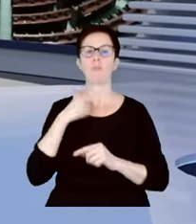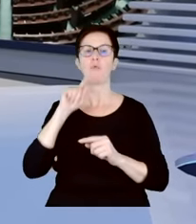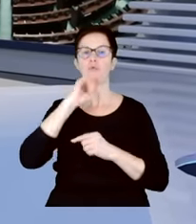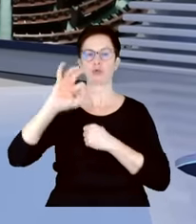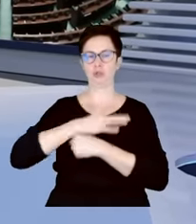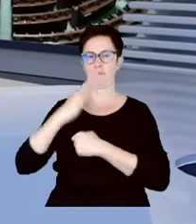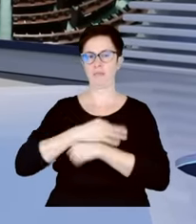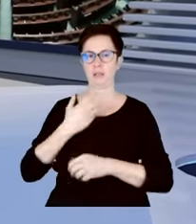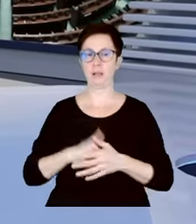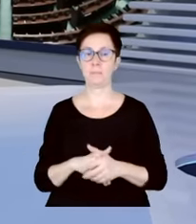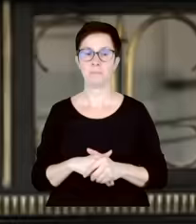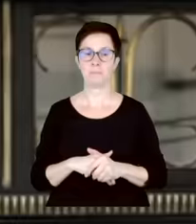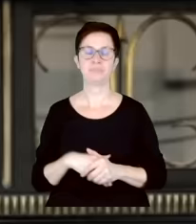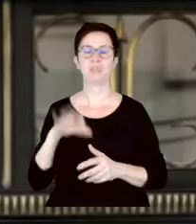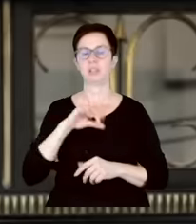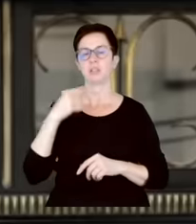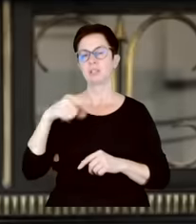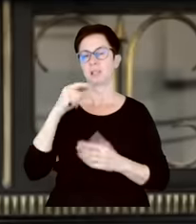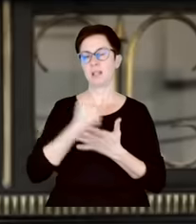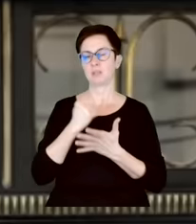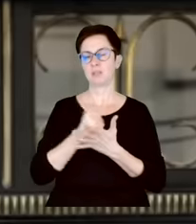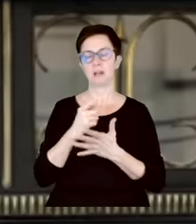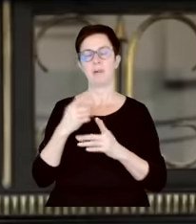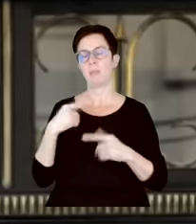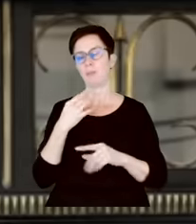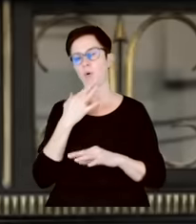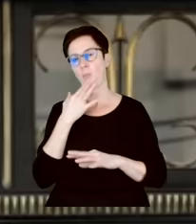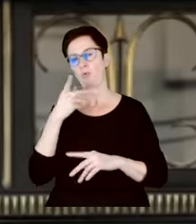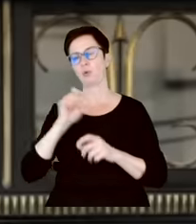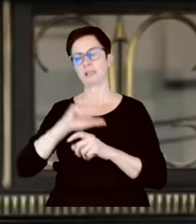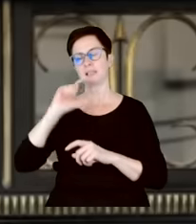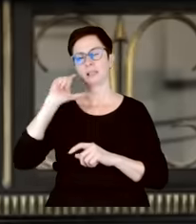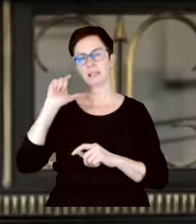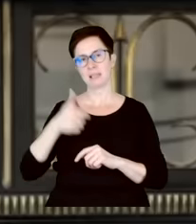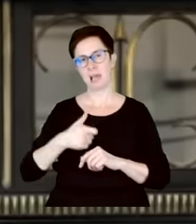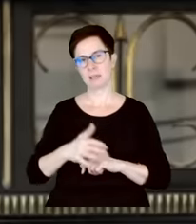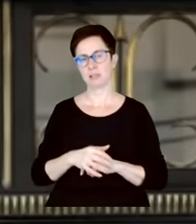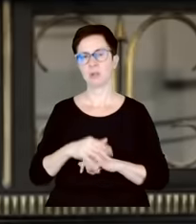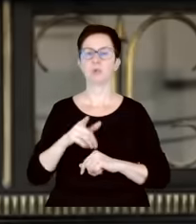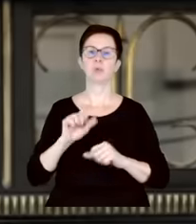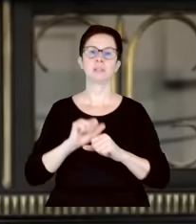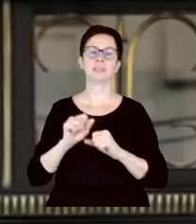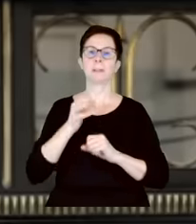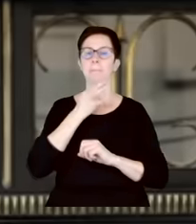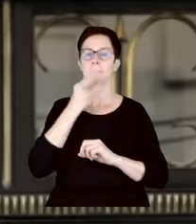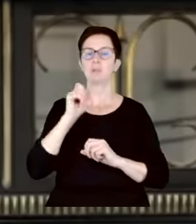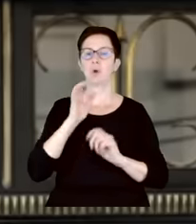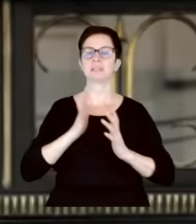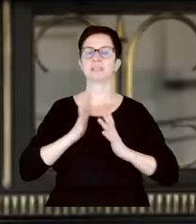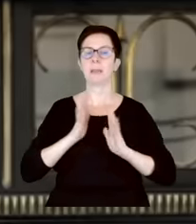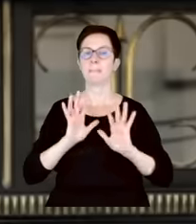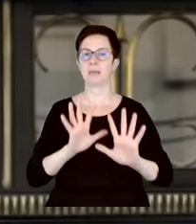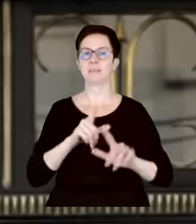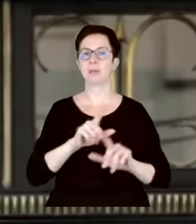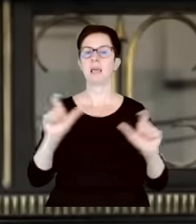jedna rzecz, o której się nie mówi tutaj, bo to Gdańsk i tak to wyglądało. Tutaj powstaje pytanie o zabezpieczenie tej imprezy, na